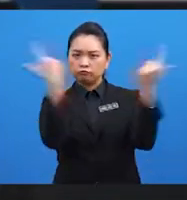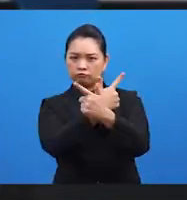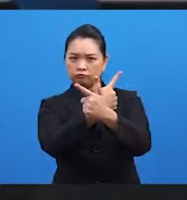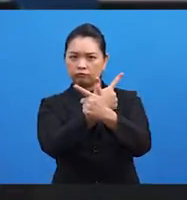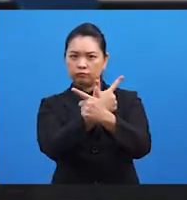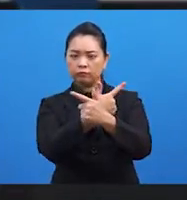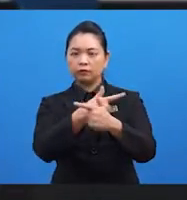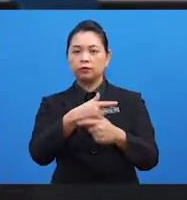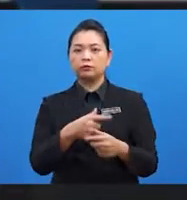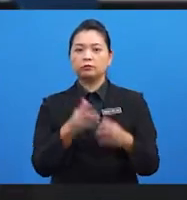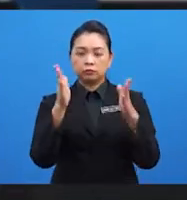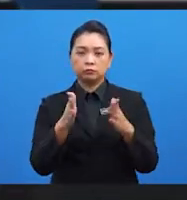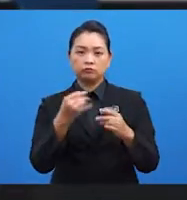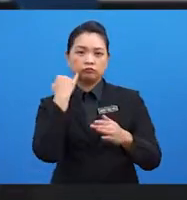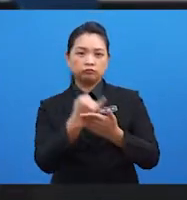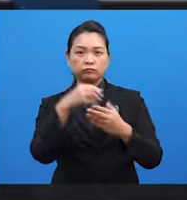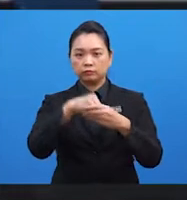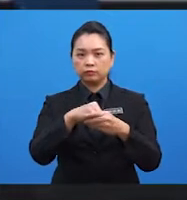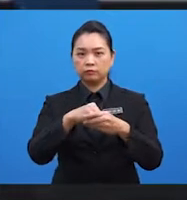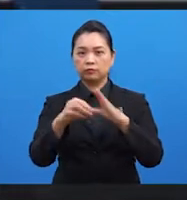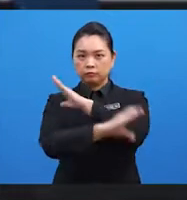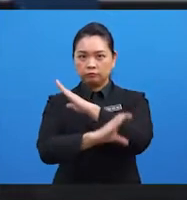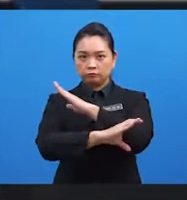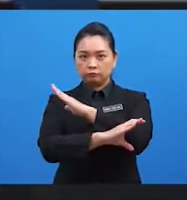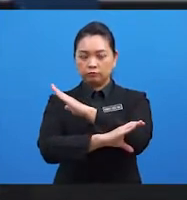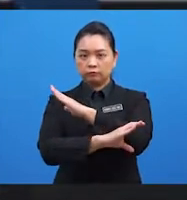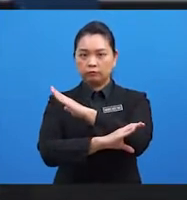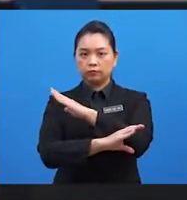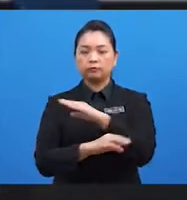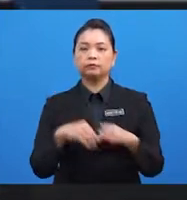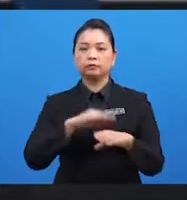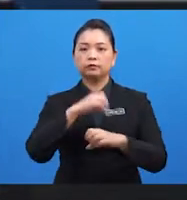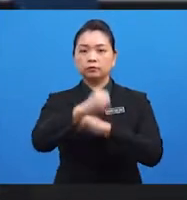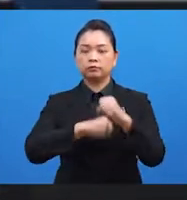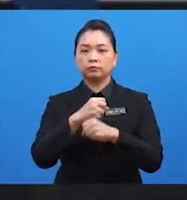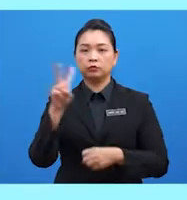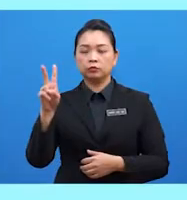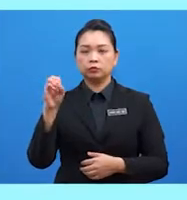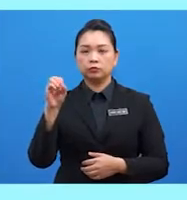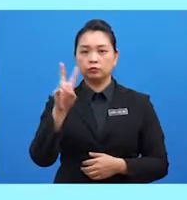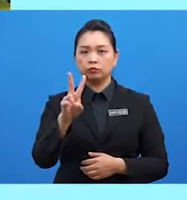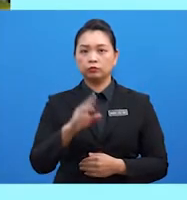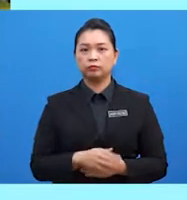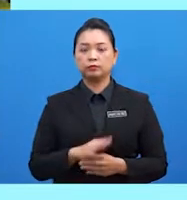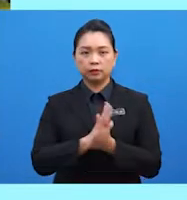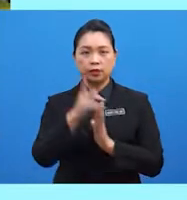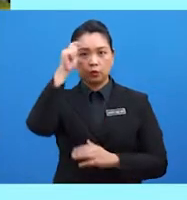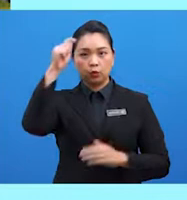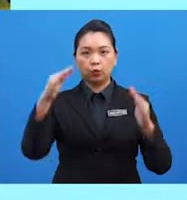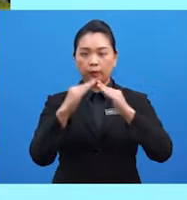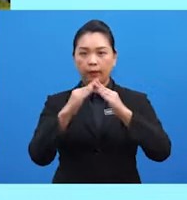pengganas dalam kalangan negara Islam pada tahun 2002. Menjadi tuan rumah